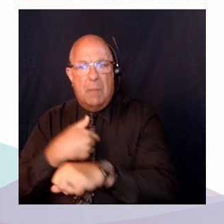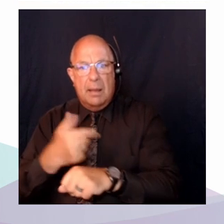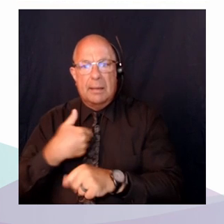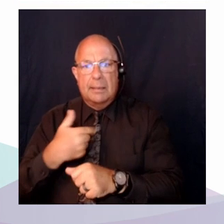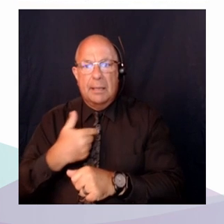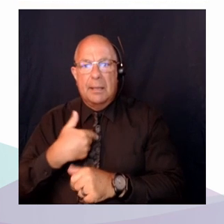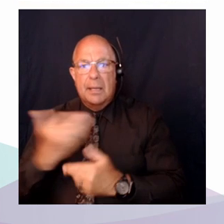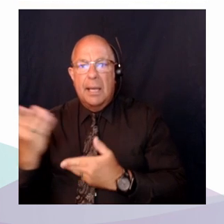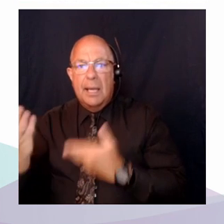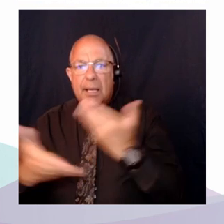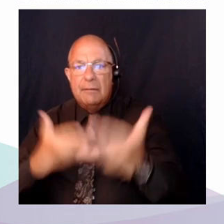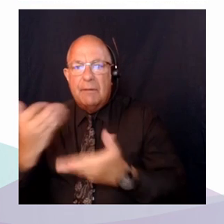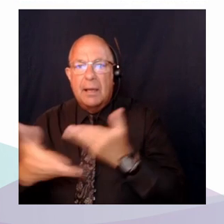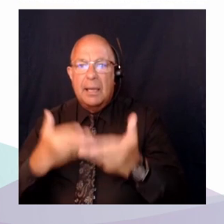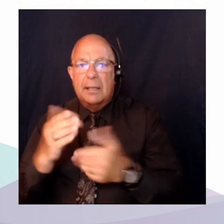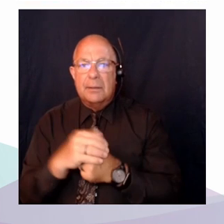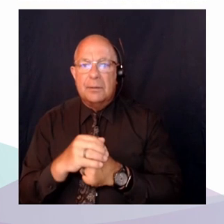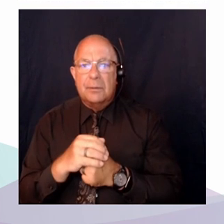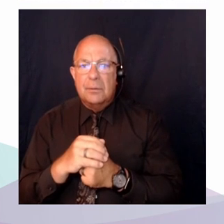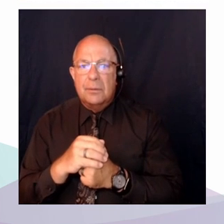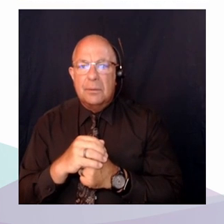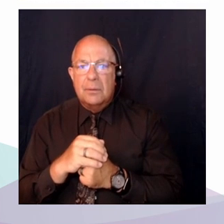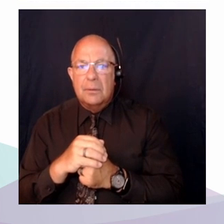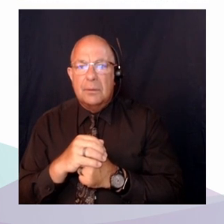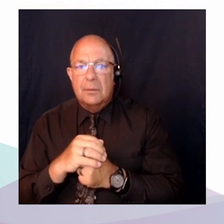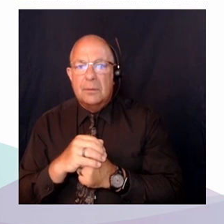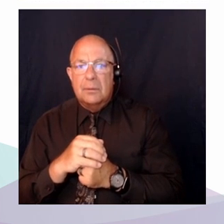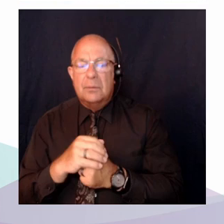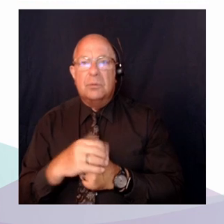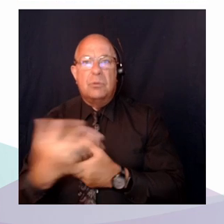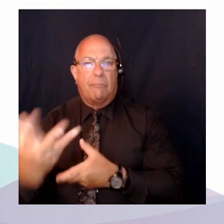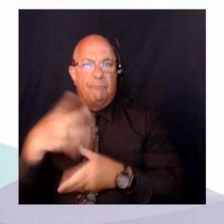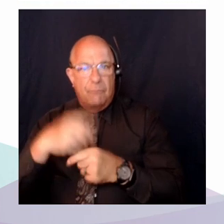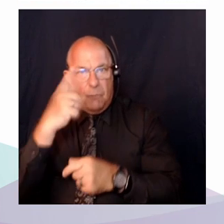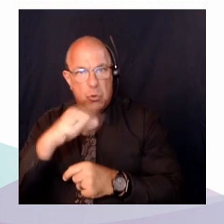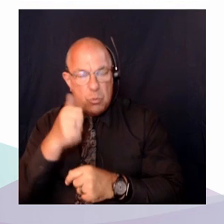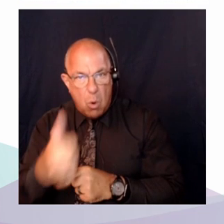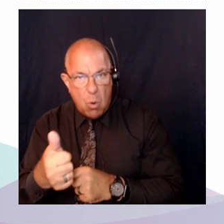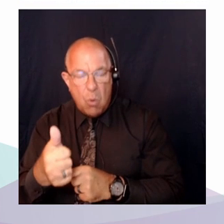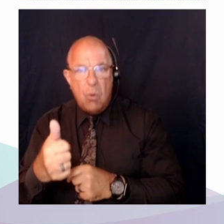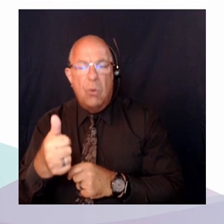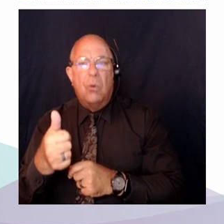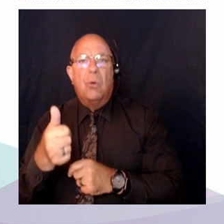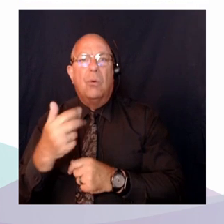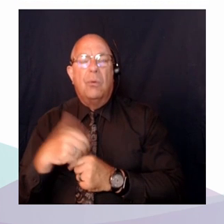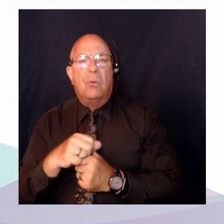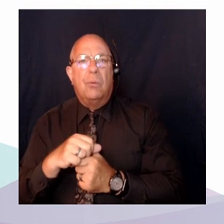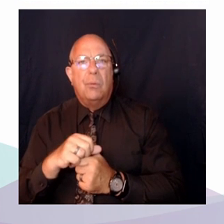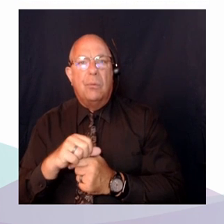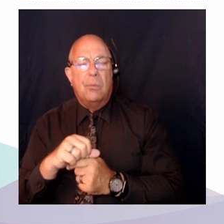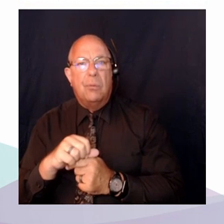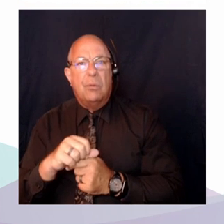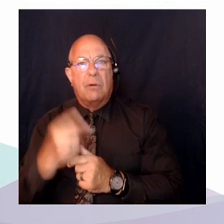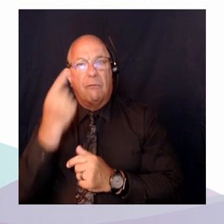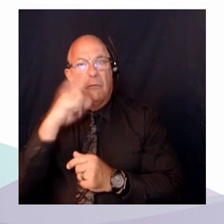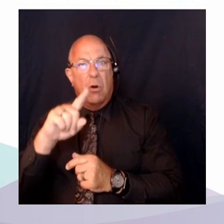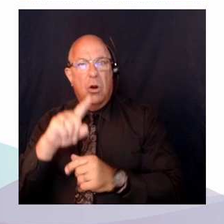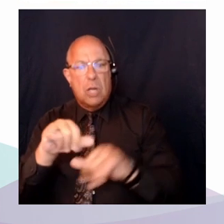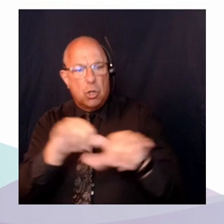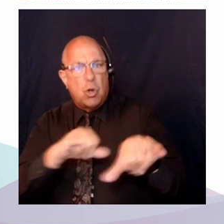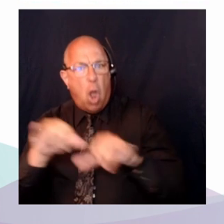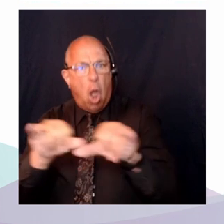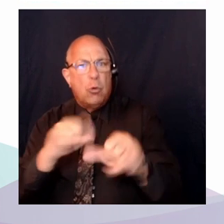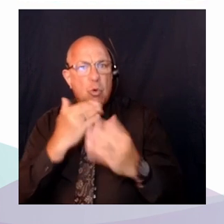'engager autour de la notion des communs. Alors, je pense qu'il y a beaucoup à penser ici en termes de réalisation du droit à l